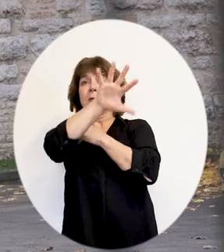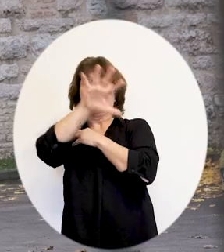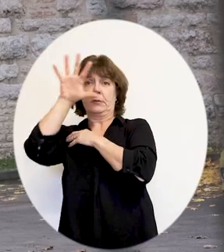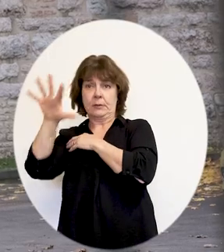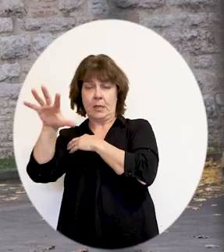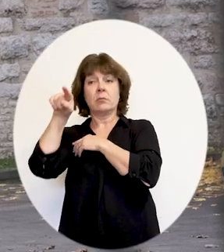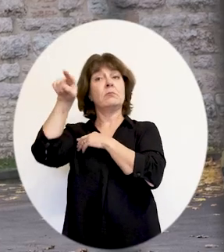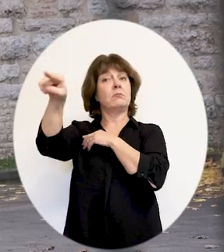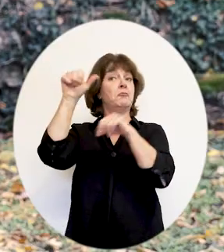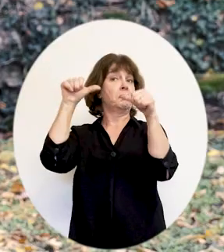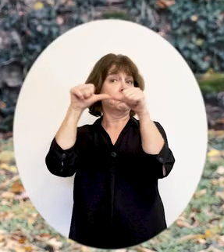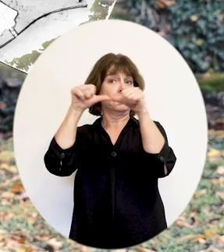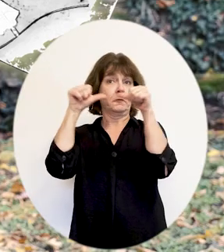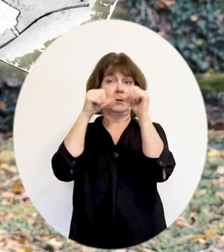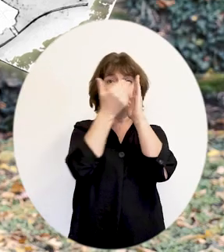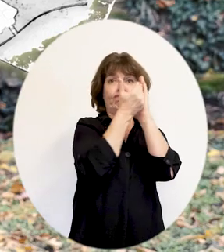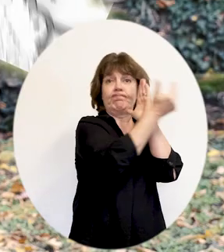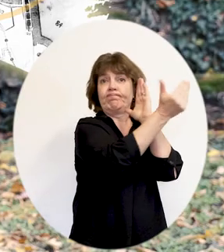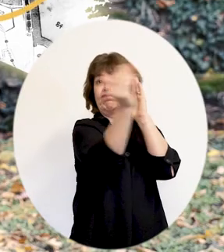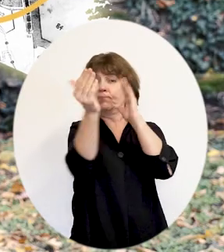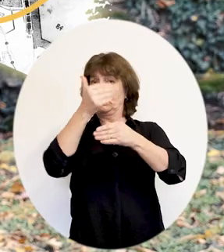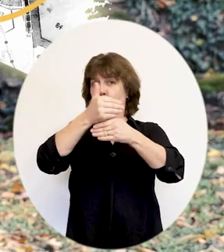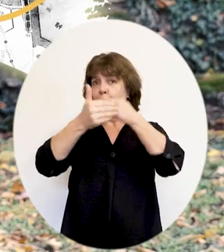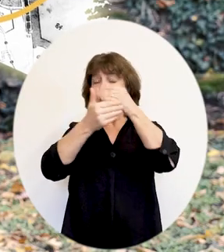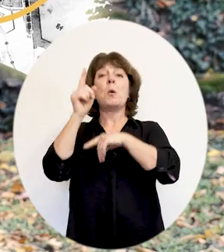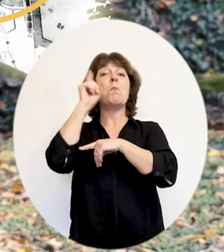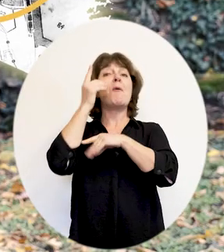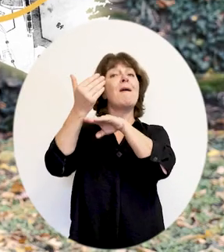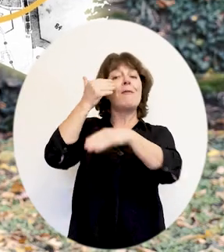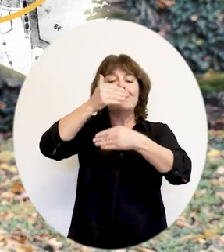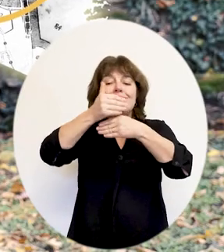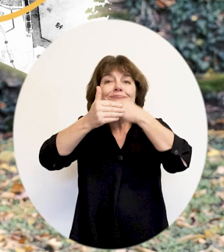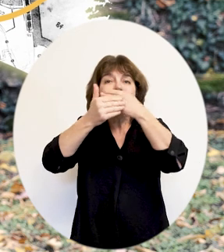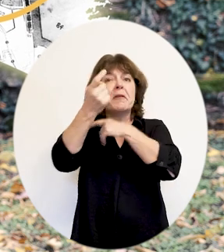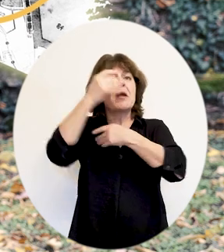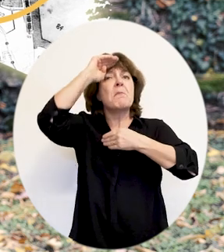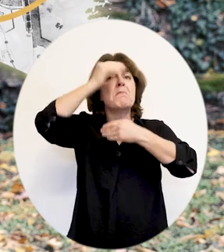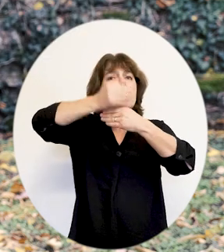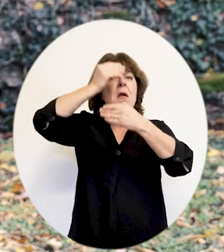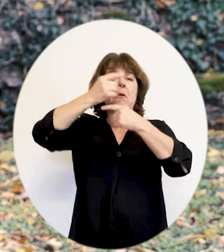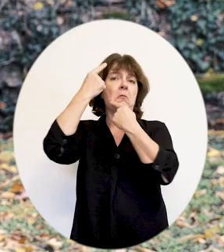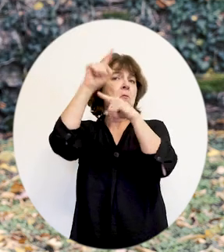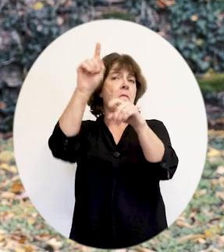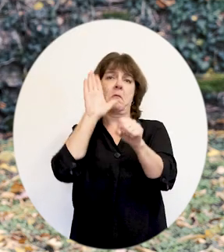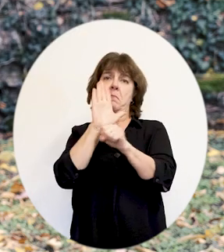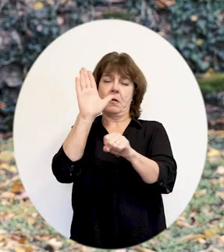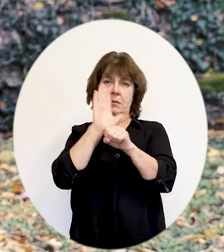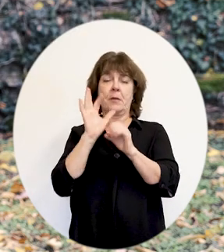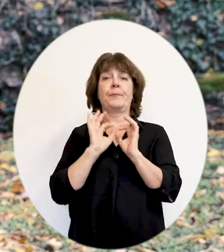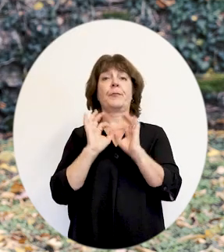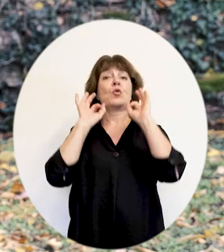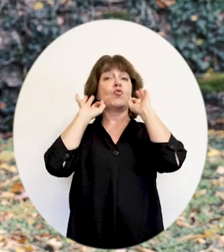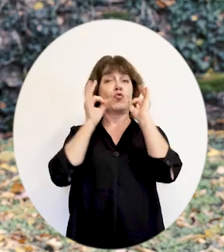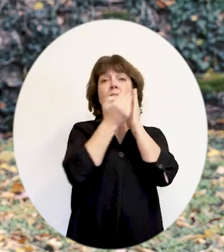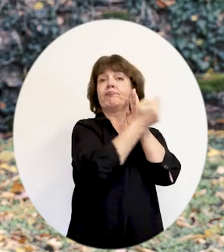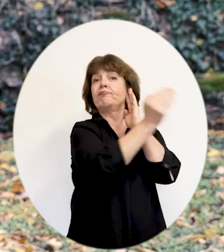construire une enceinte bastionnée, car le rempart médiéval ne permettait plus de défendre la ville. Le